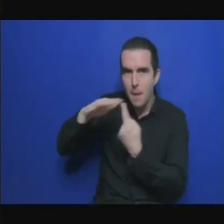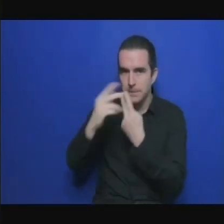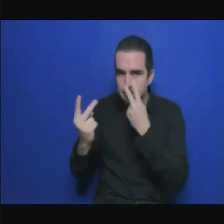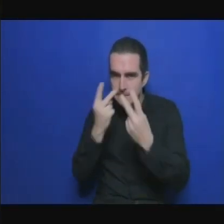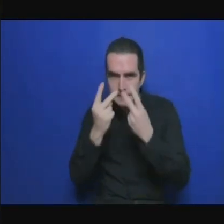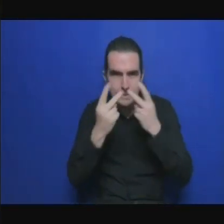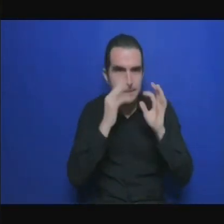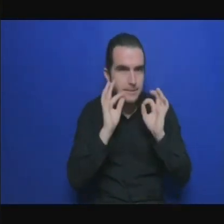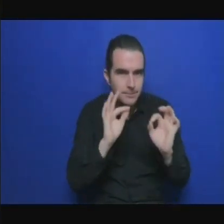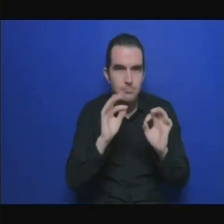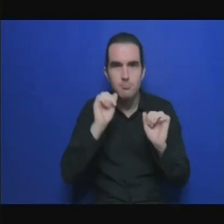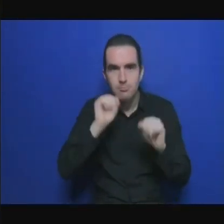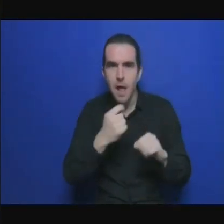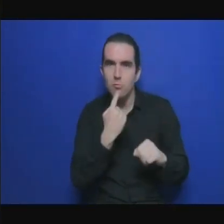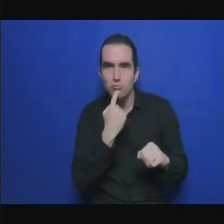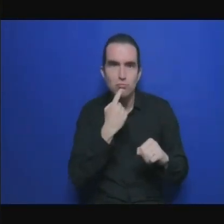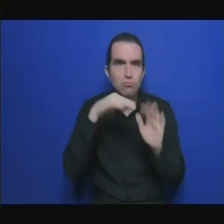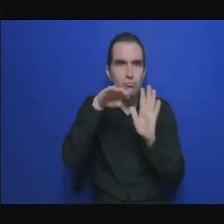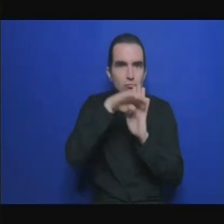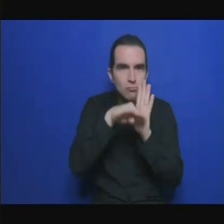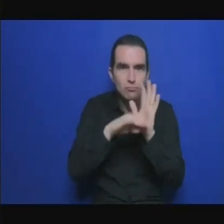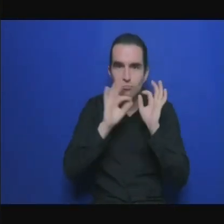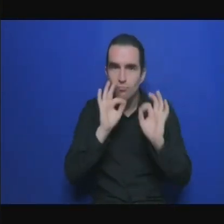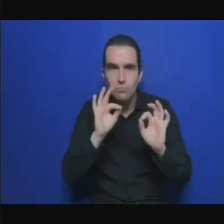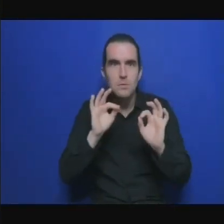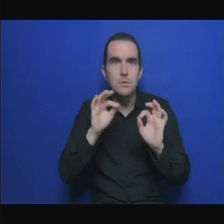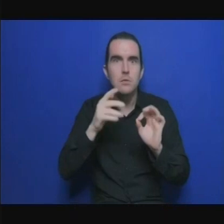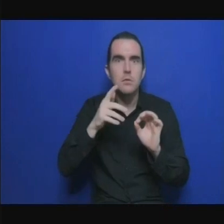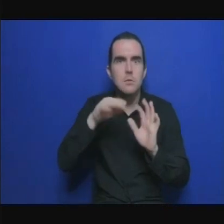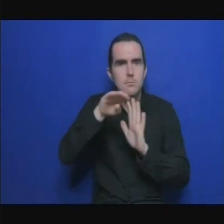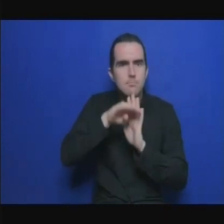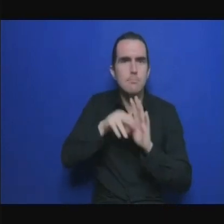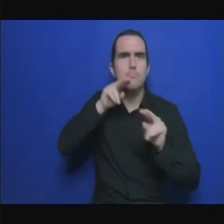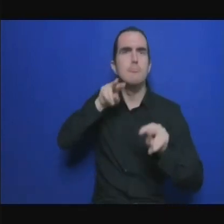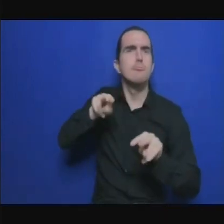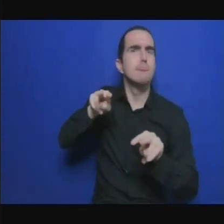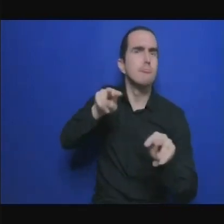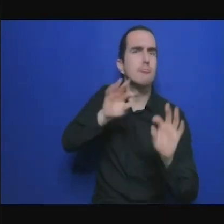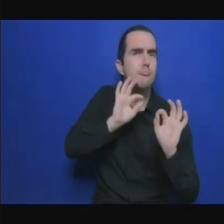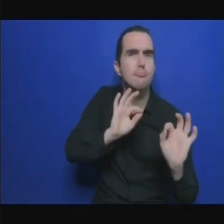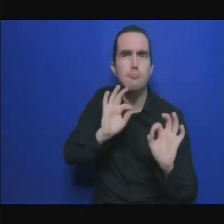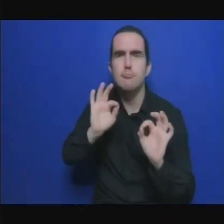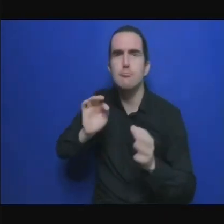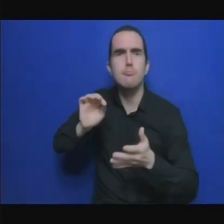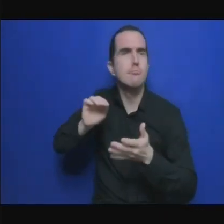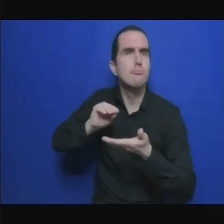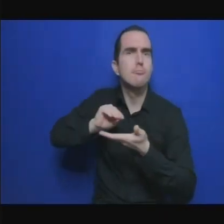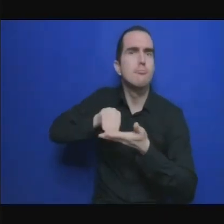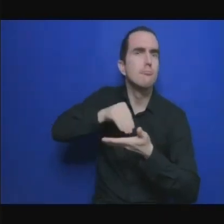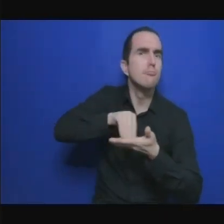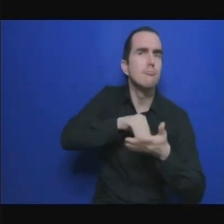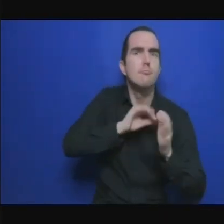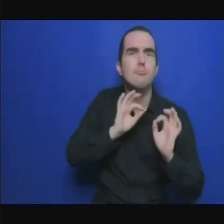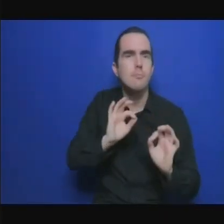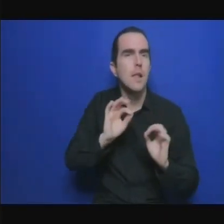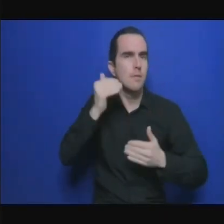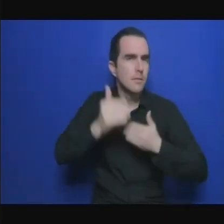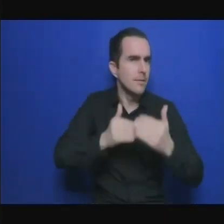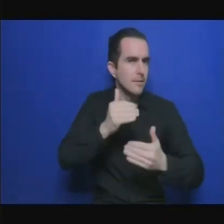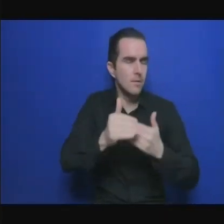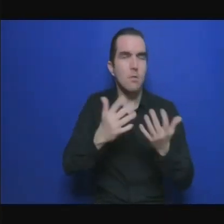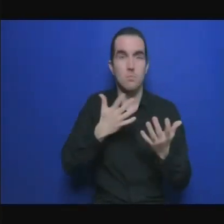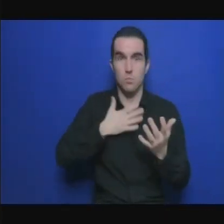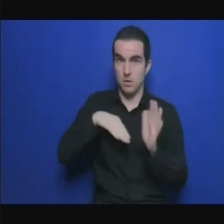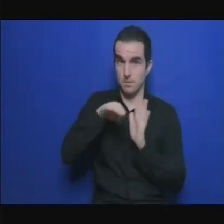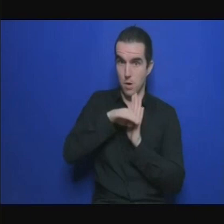il faut que l'on sache quels sont les déficits énergétiques le financement